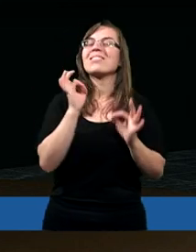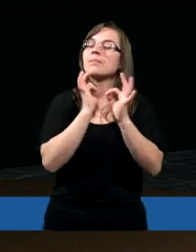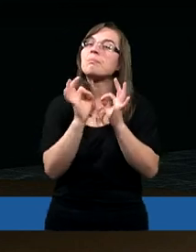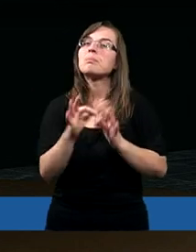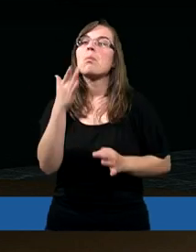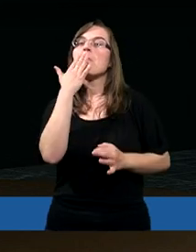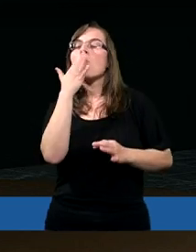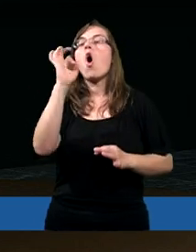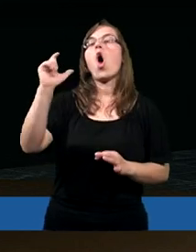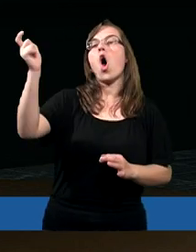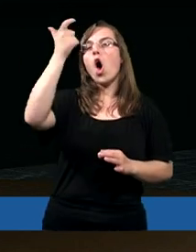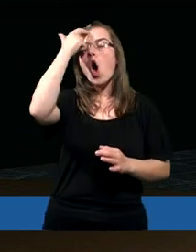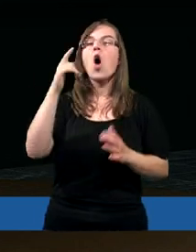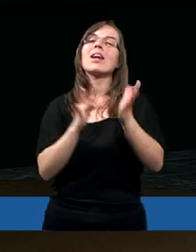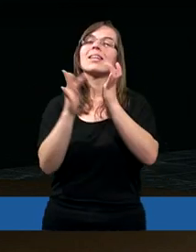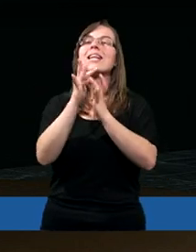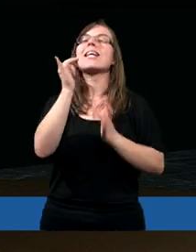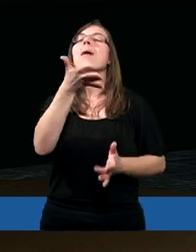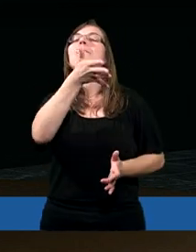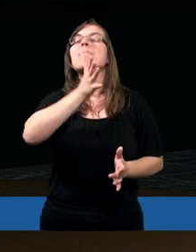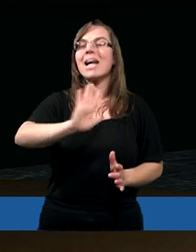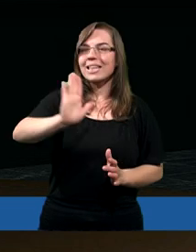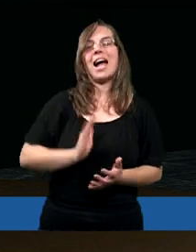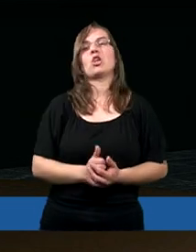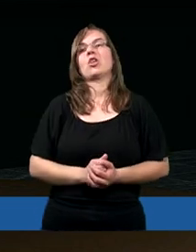o roli Jezusa jako Mesjasza.